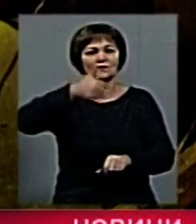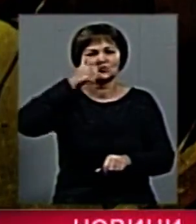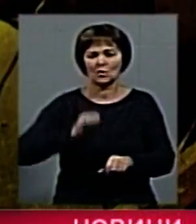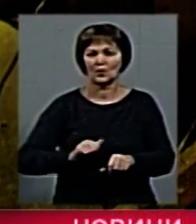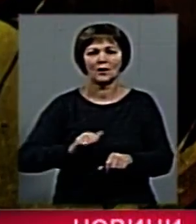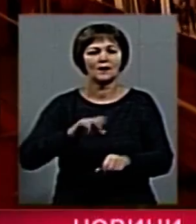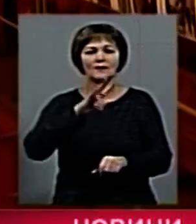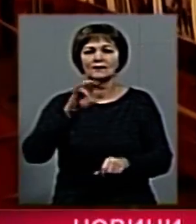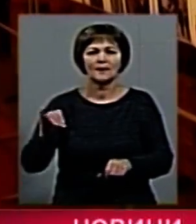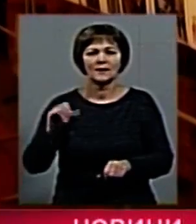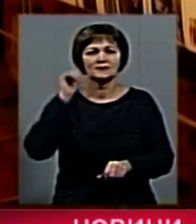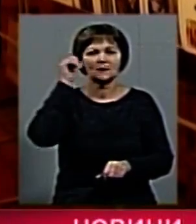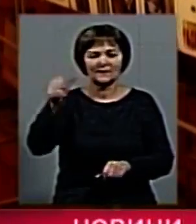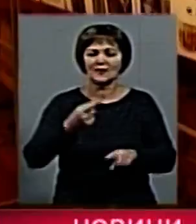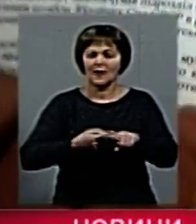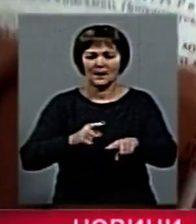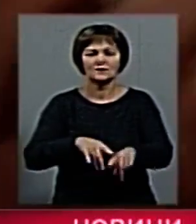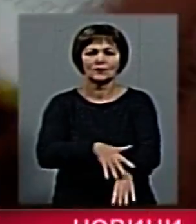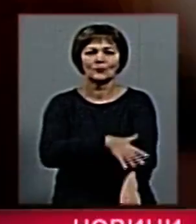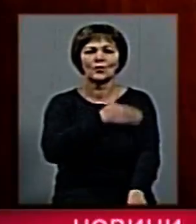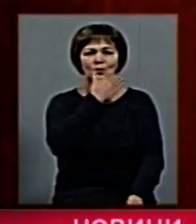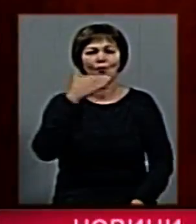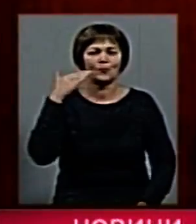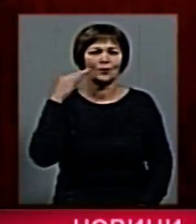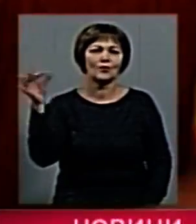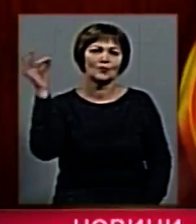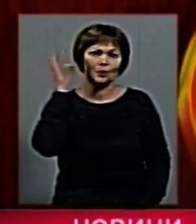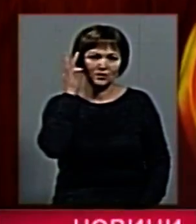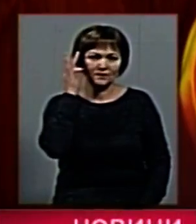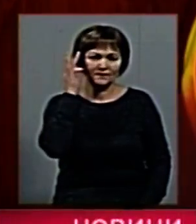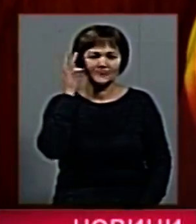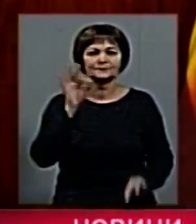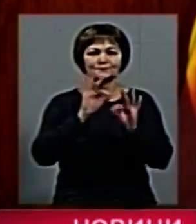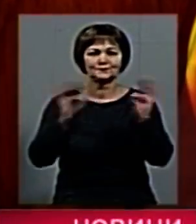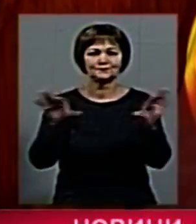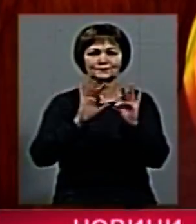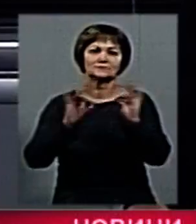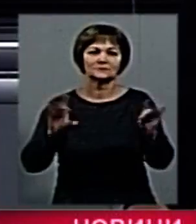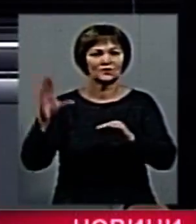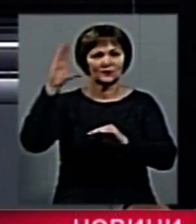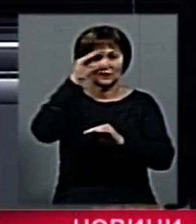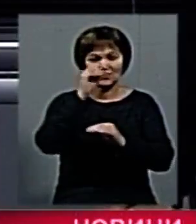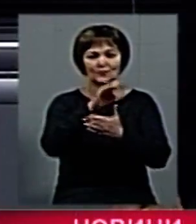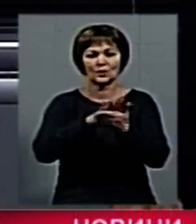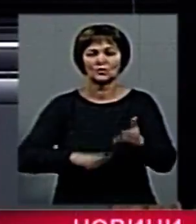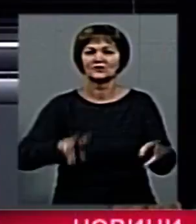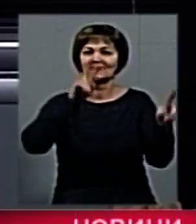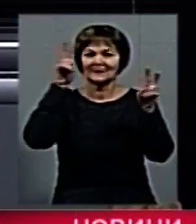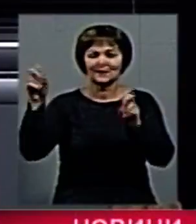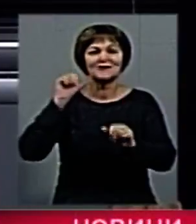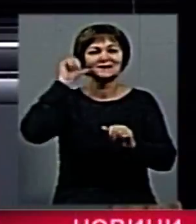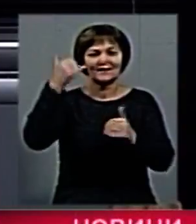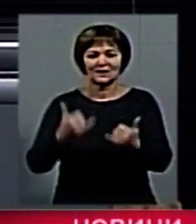Чорнобиль – це на багато років». Сергій Косюченко, Сергій Базилюк, новини Житомирщини. І упродовж теми. Завтра